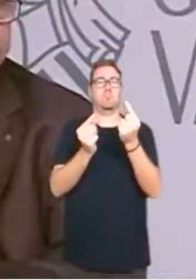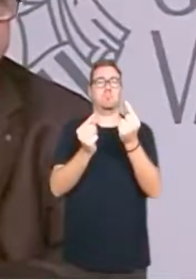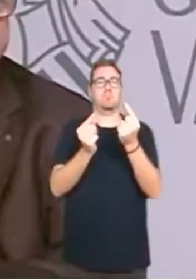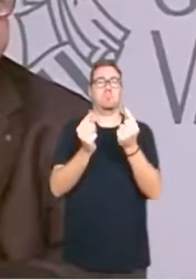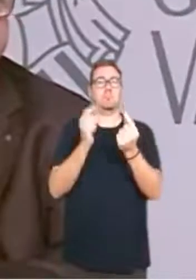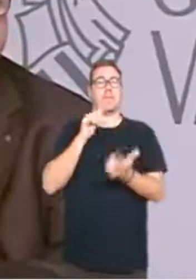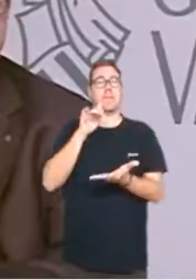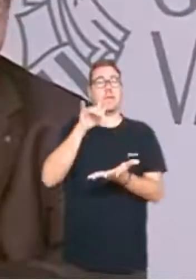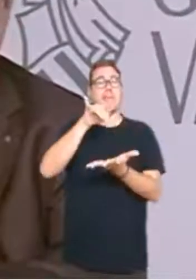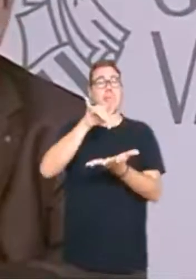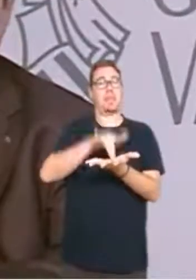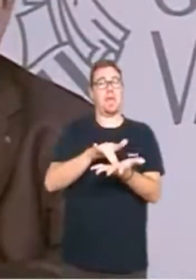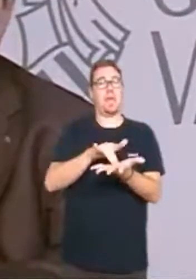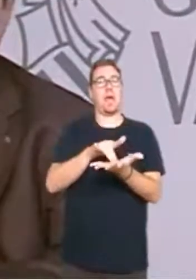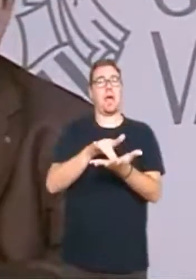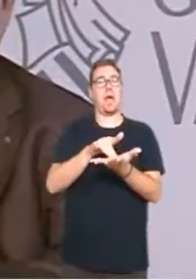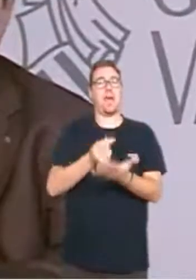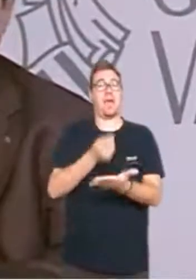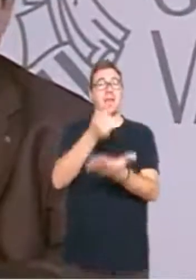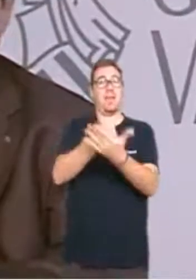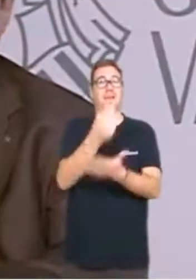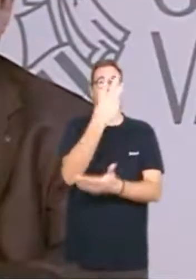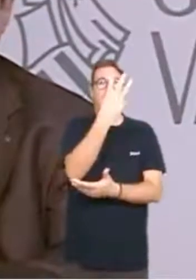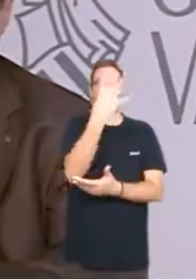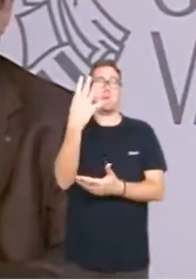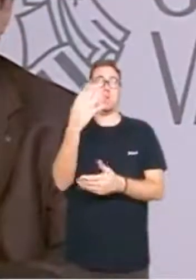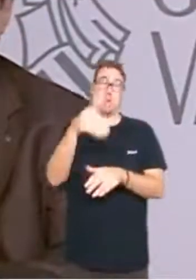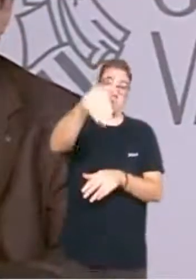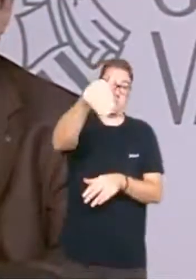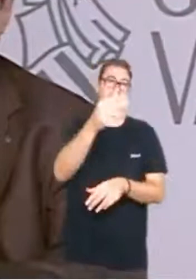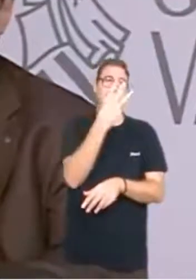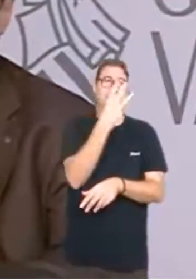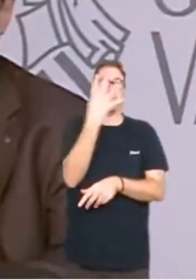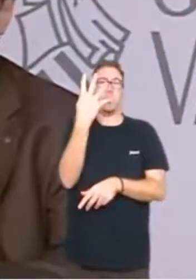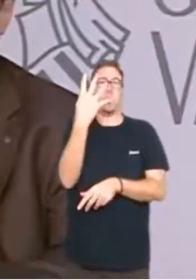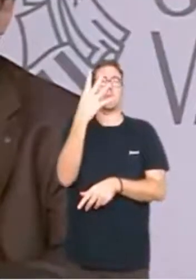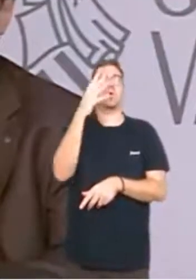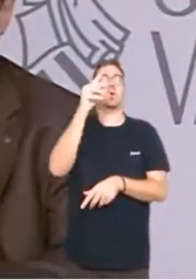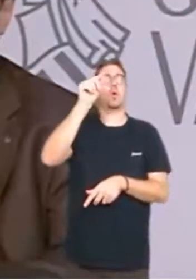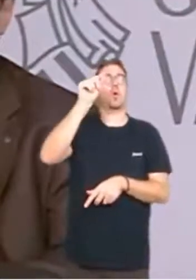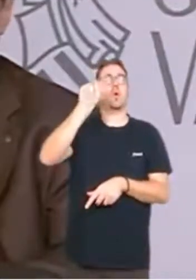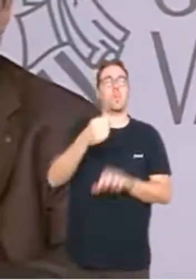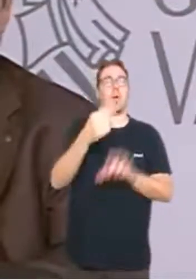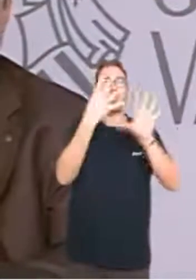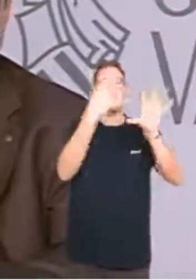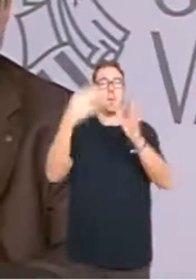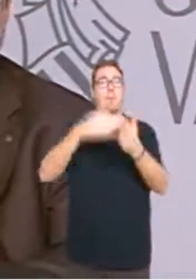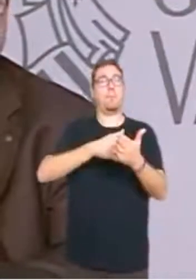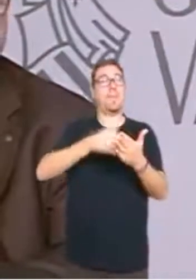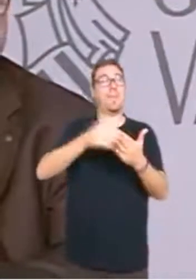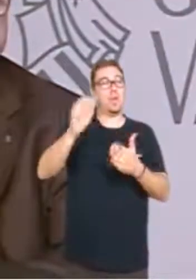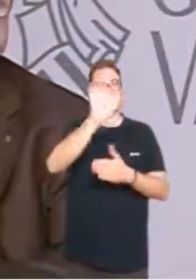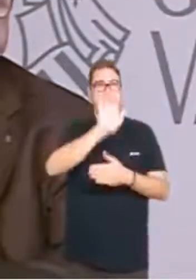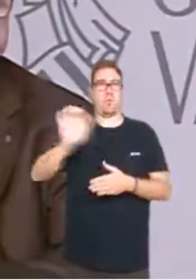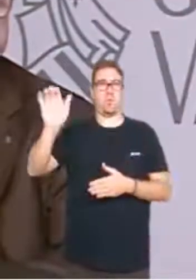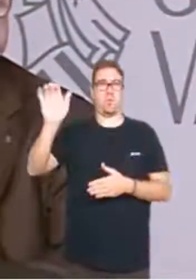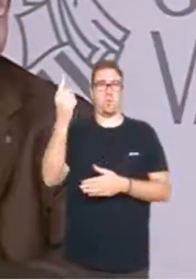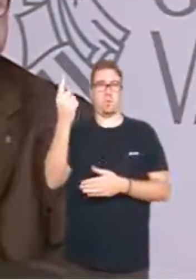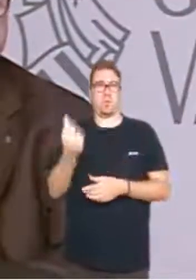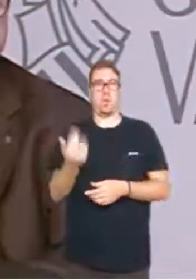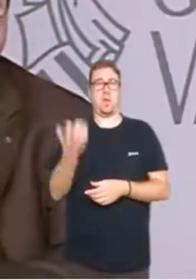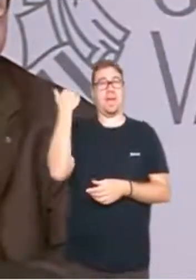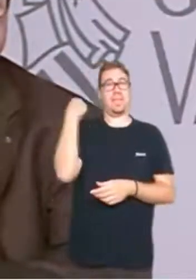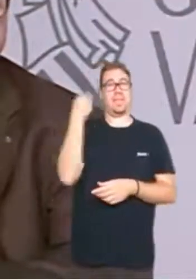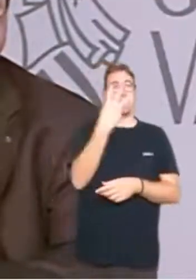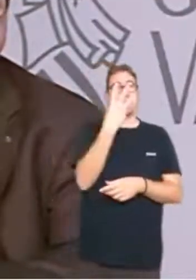invertirà 34,99 milions front als 32